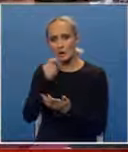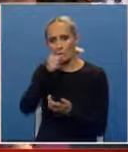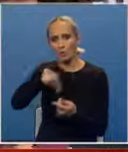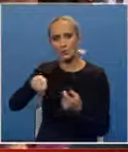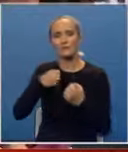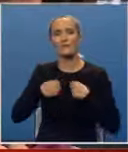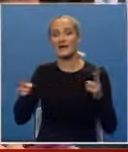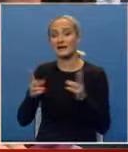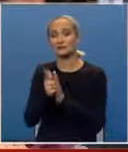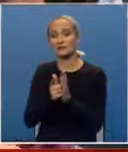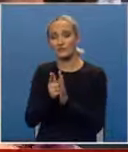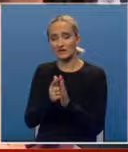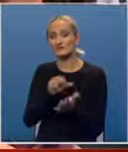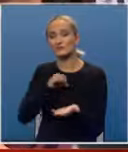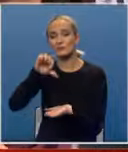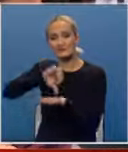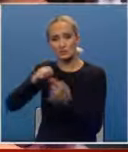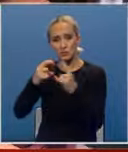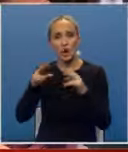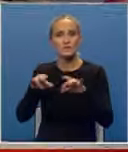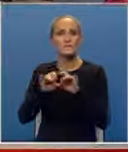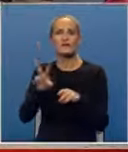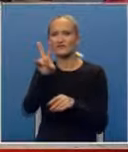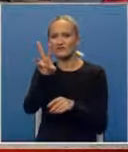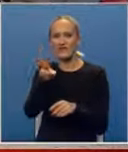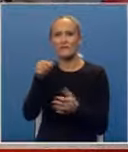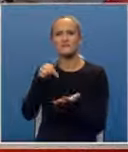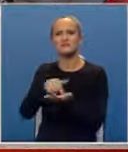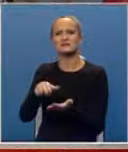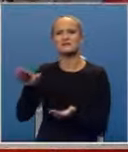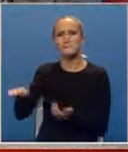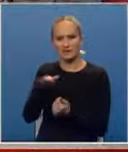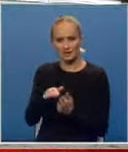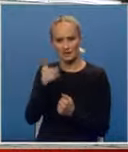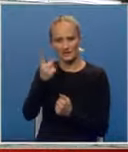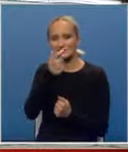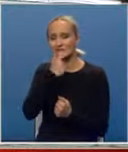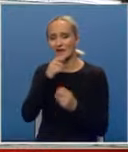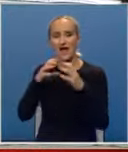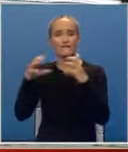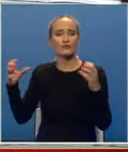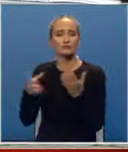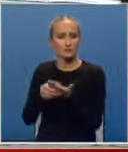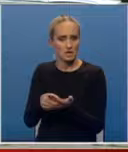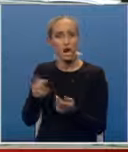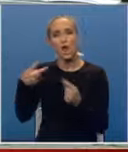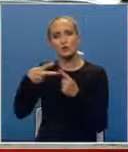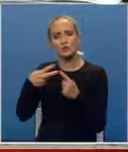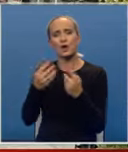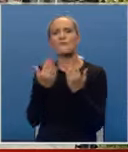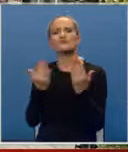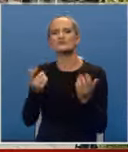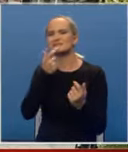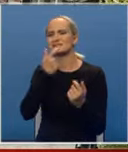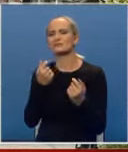Banjoluke za kratko vrijeme u samom centru grada ostali su bez dvije lokacije za parking. Jedna je stara autobuska stanica, a druga je kod muzeja